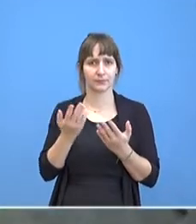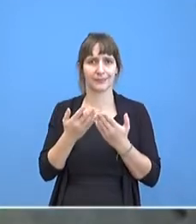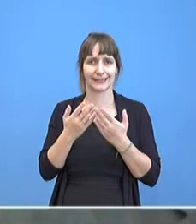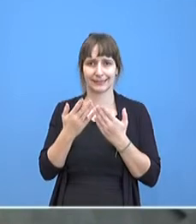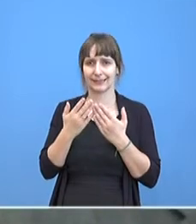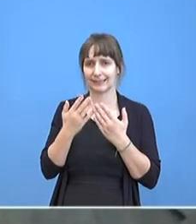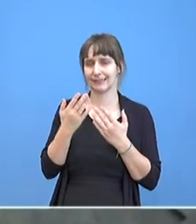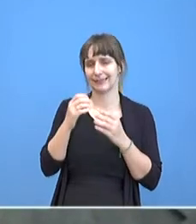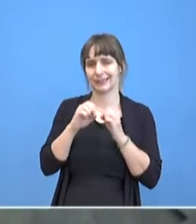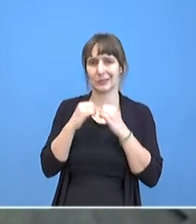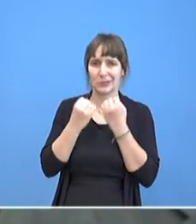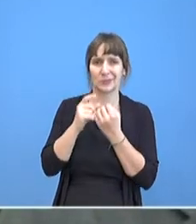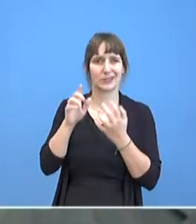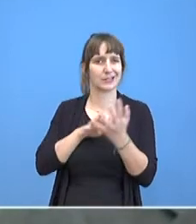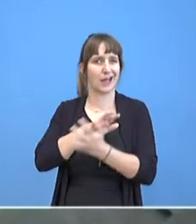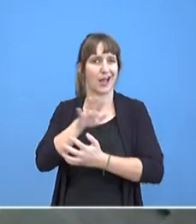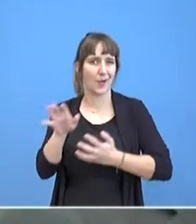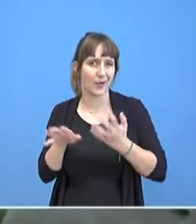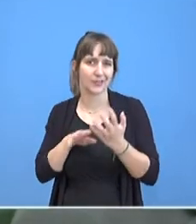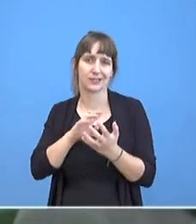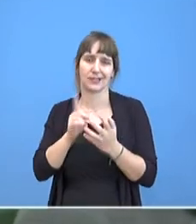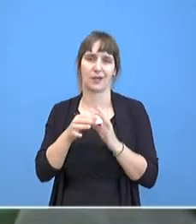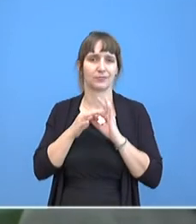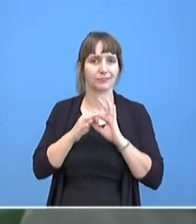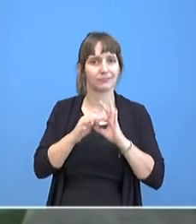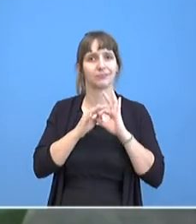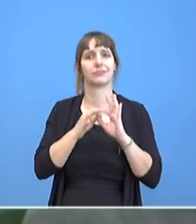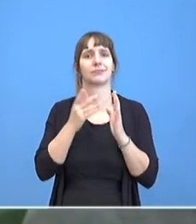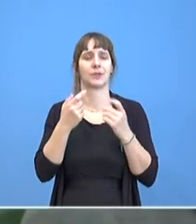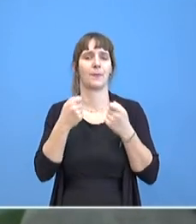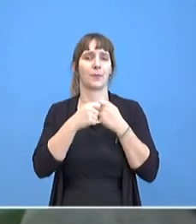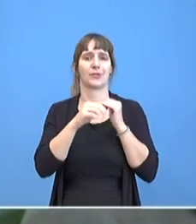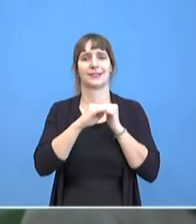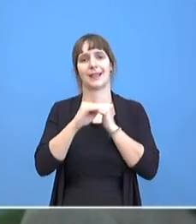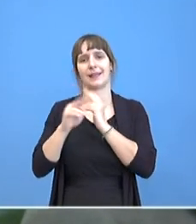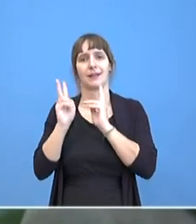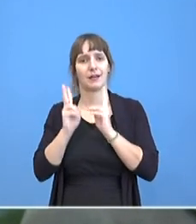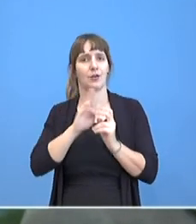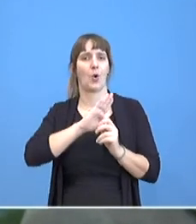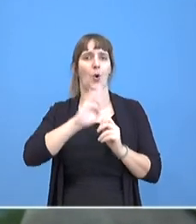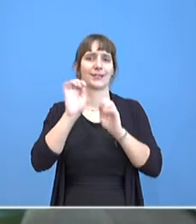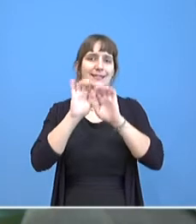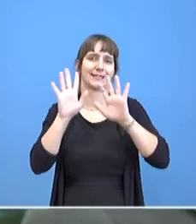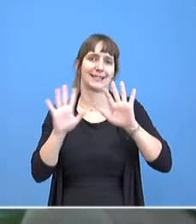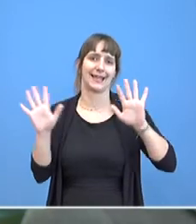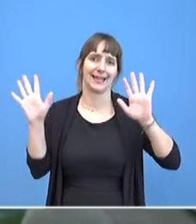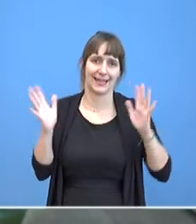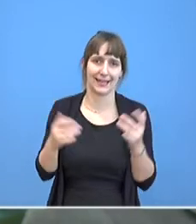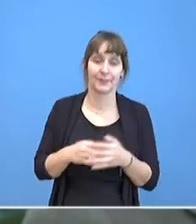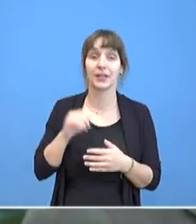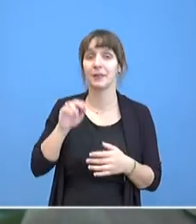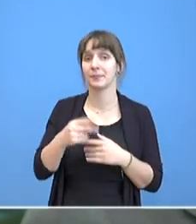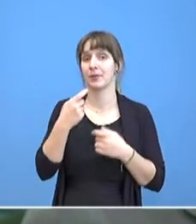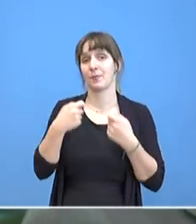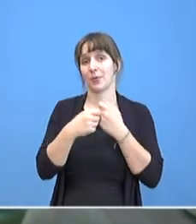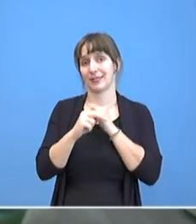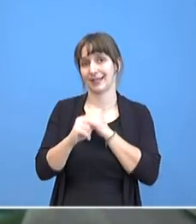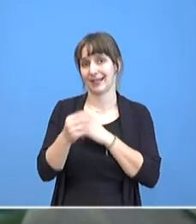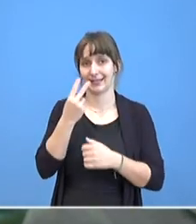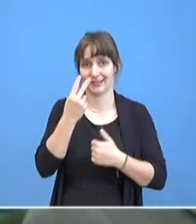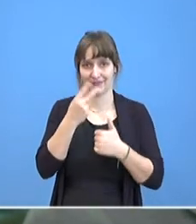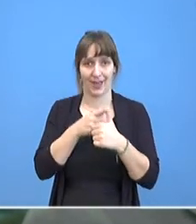vor allen Dingen eben bei den Ostsee-Bundesländern. Also wir haben halt jetzt zwei Bundesländer, die eben zum Beispiel